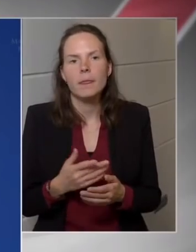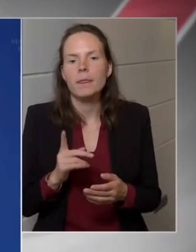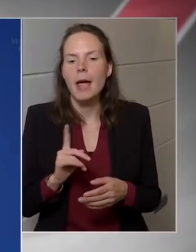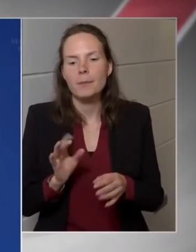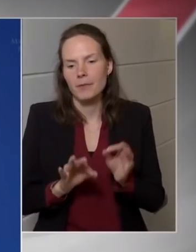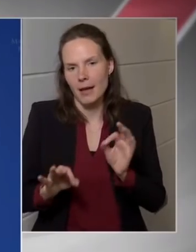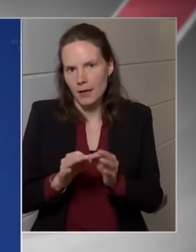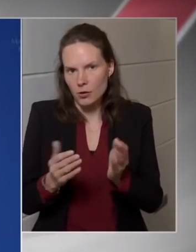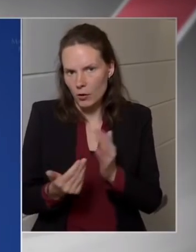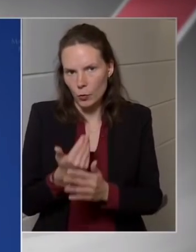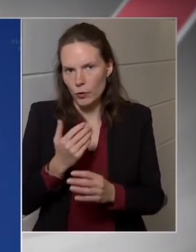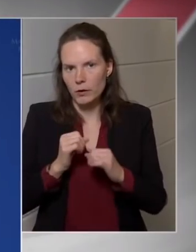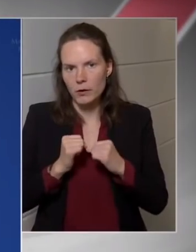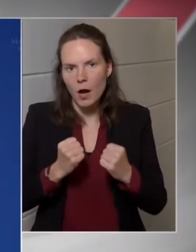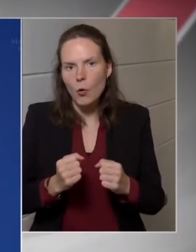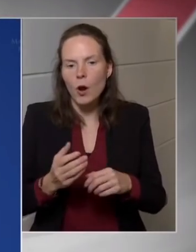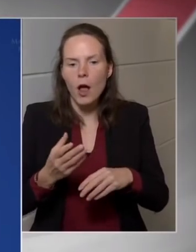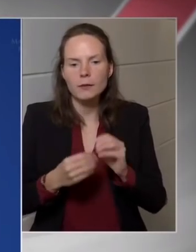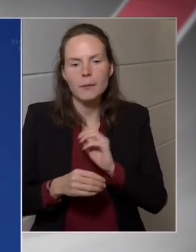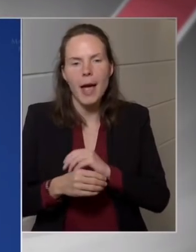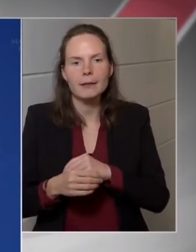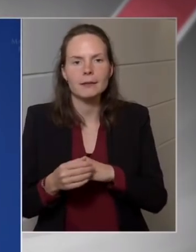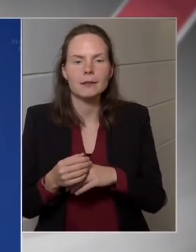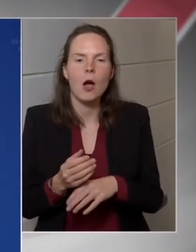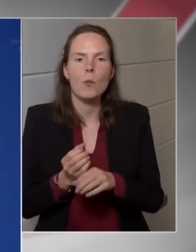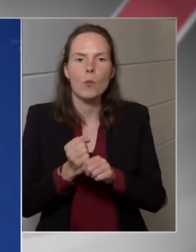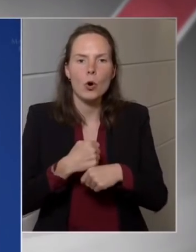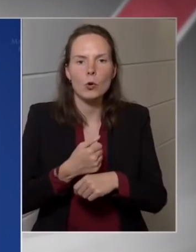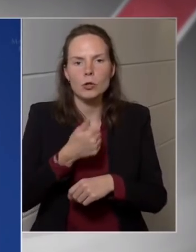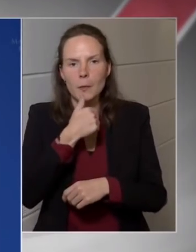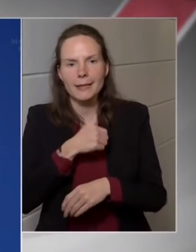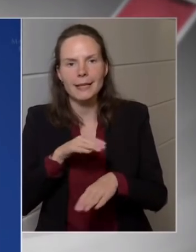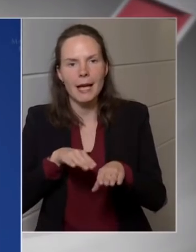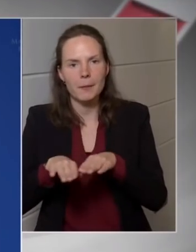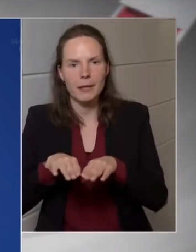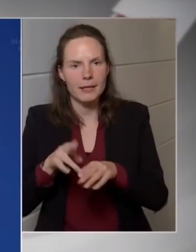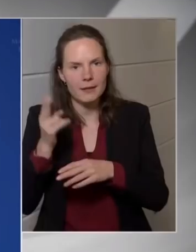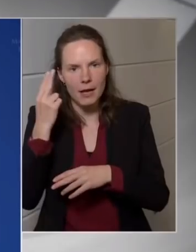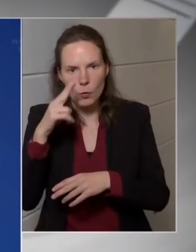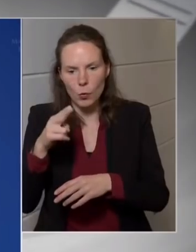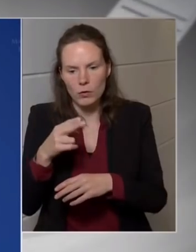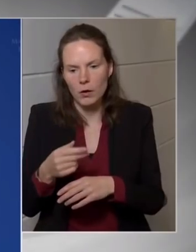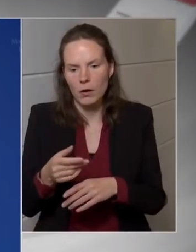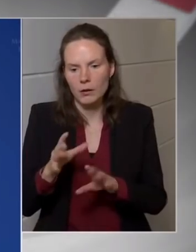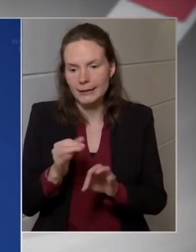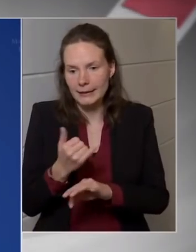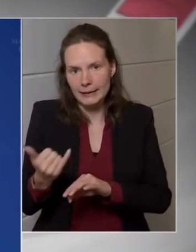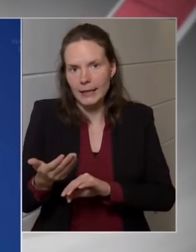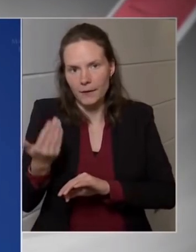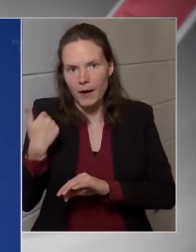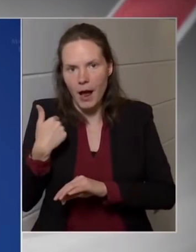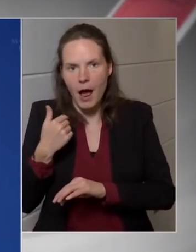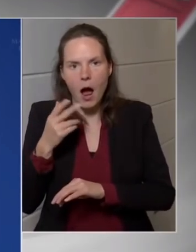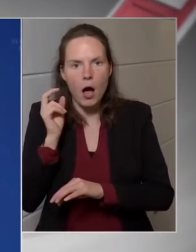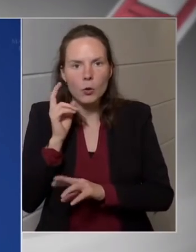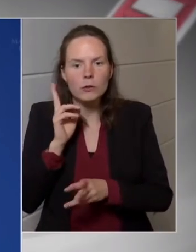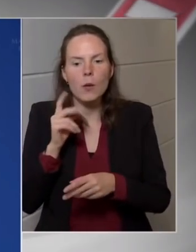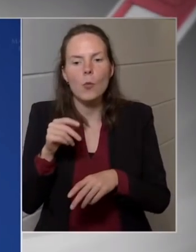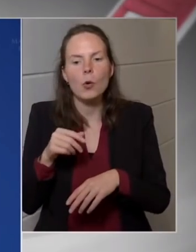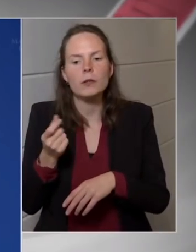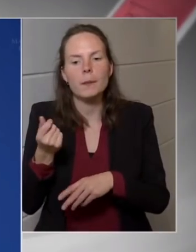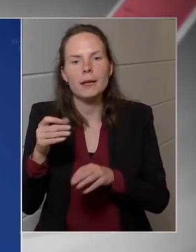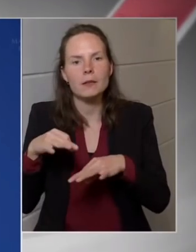van szó, hiszen Boros Péter miniszterenek úrtól én is több egy évcéddel ezelőtt hallottam, hogy a pénzügyminiszternek a